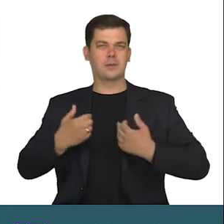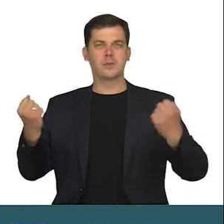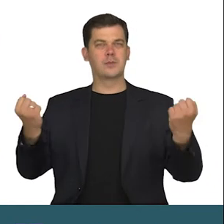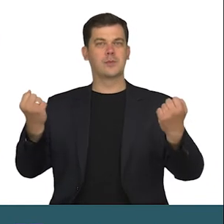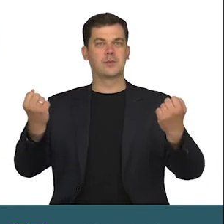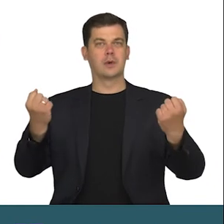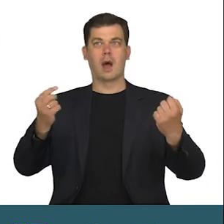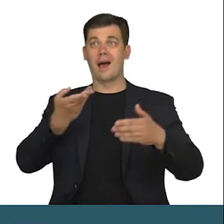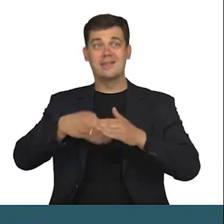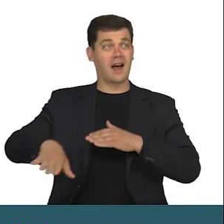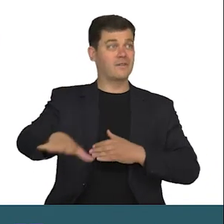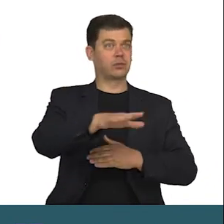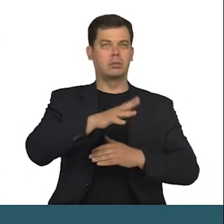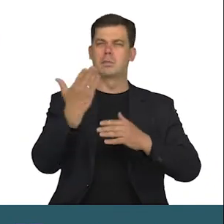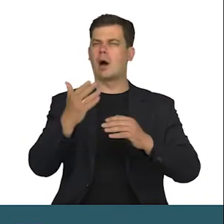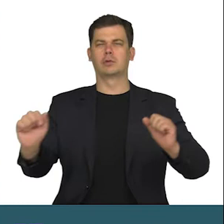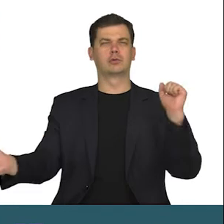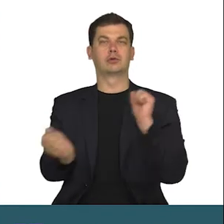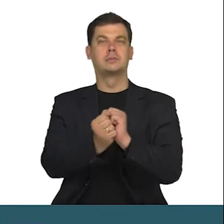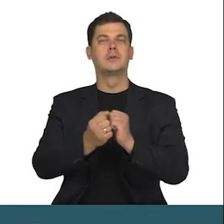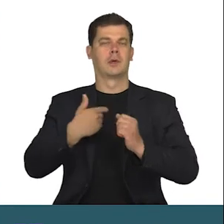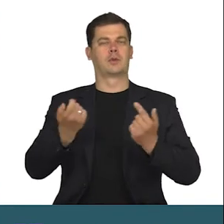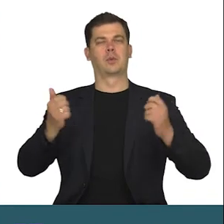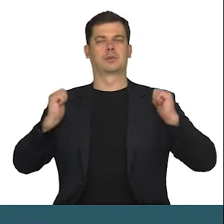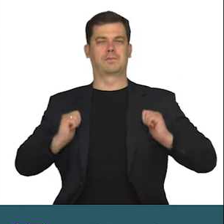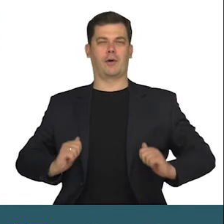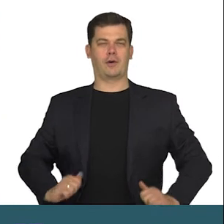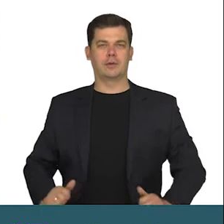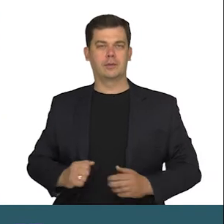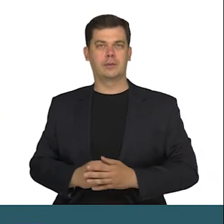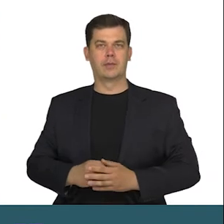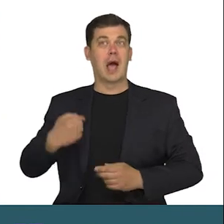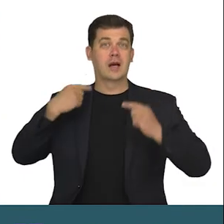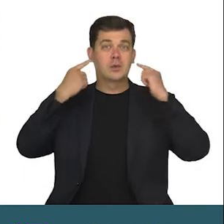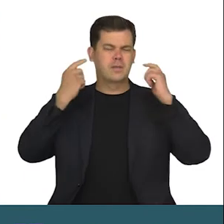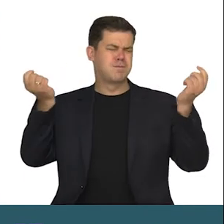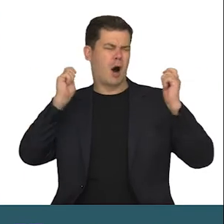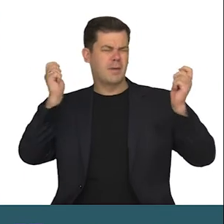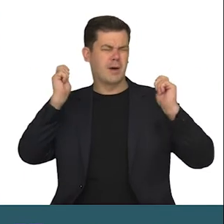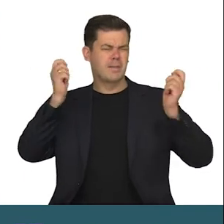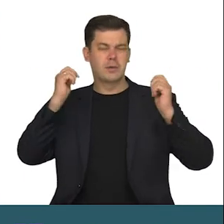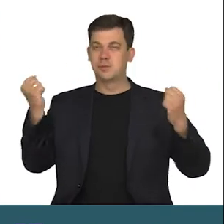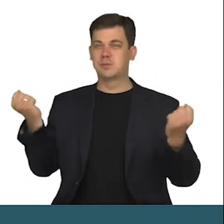Na zewnątrz jest bardzo zimno, co pomaga mi się uspokoić. Ze słuchawek walą bębny.